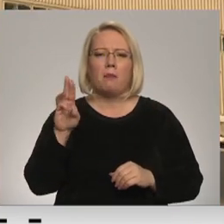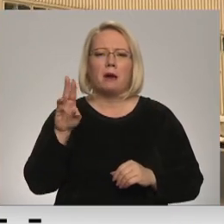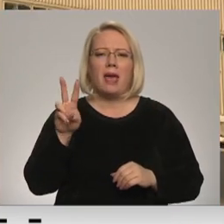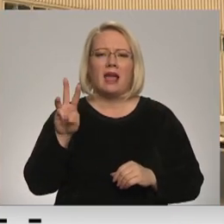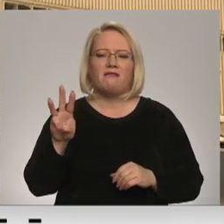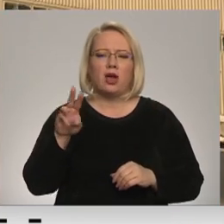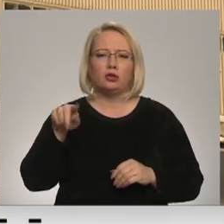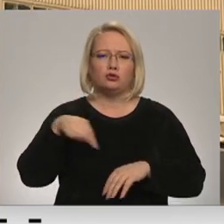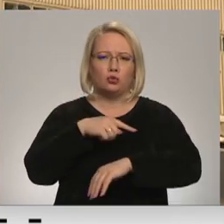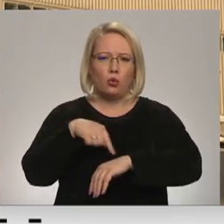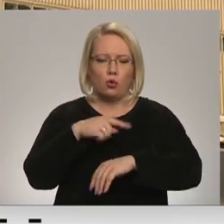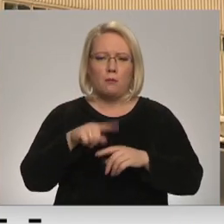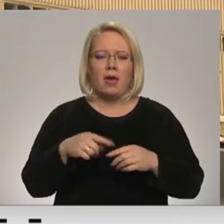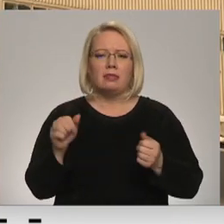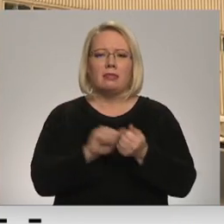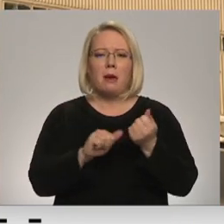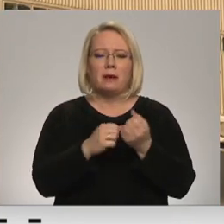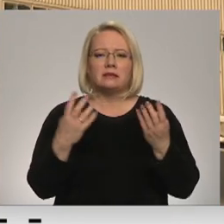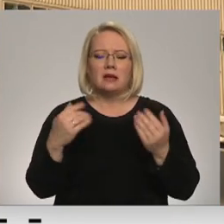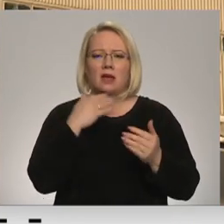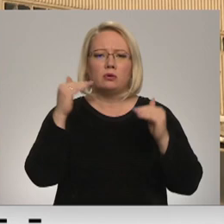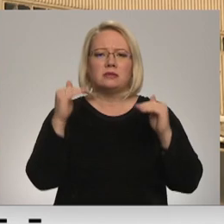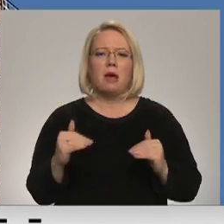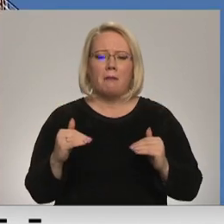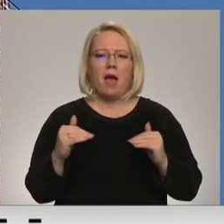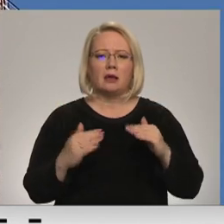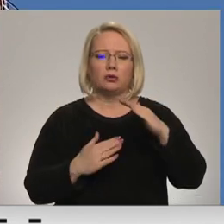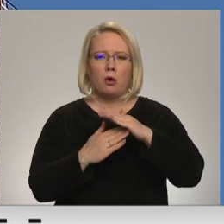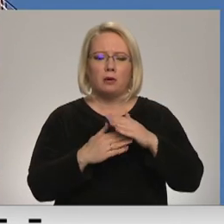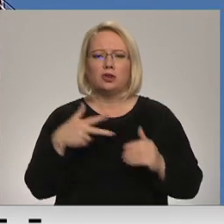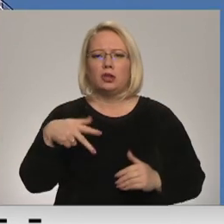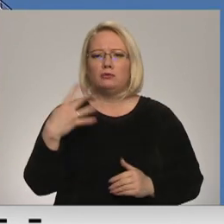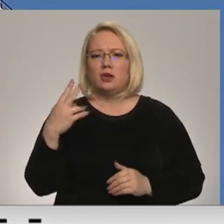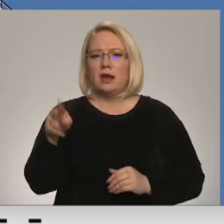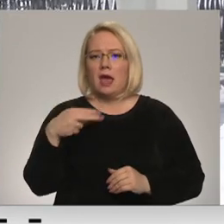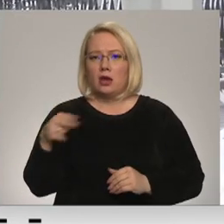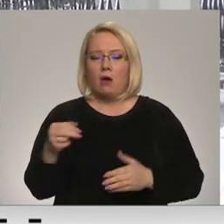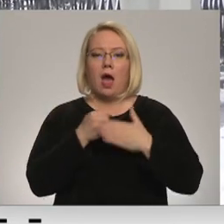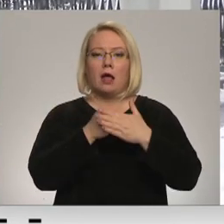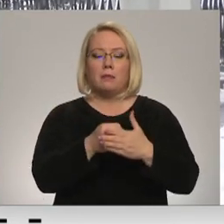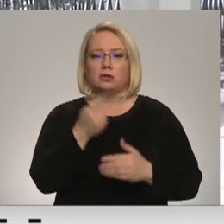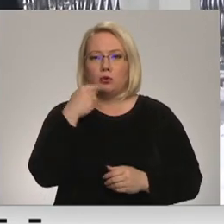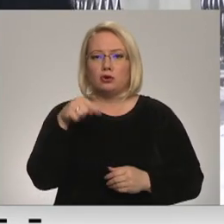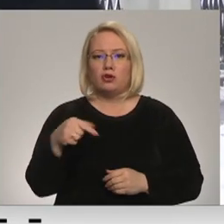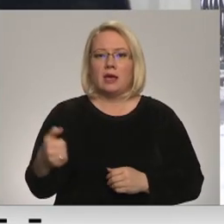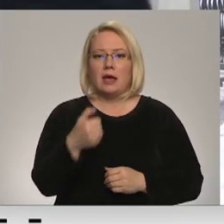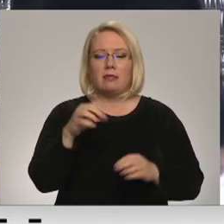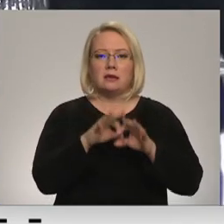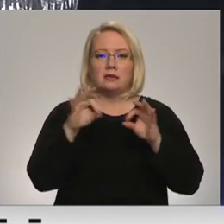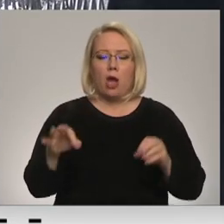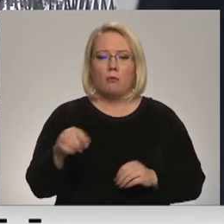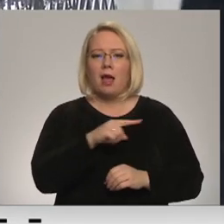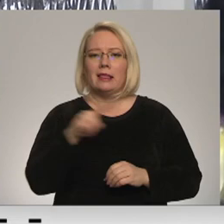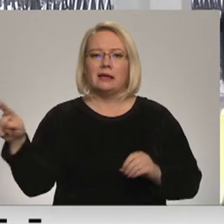Bet dabas gāzēji noteikts divreiz zemākas slieksnis 34 eiro. Atbalstam no šī gada sākuma līdz aprīlīm